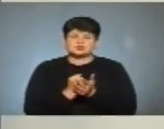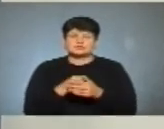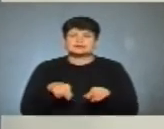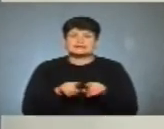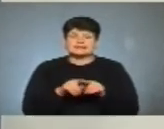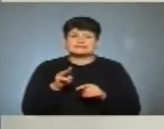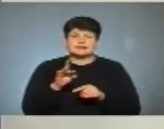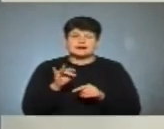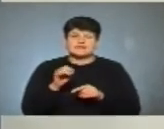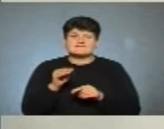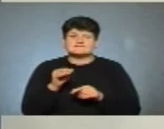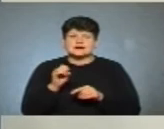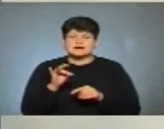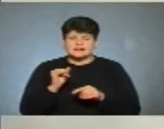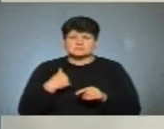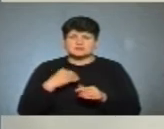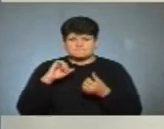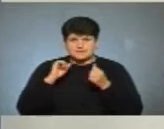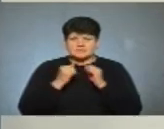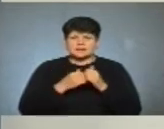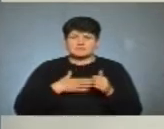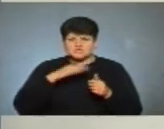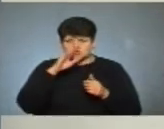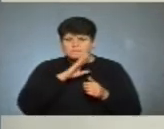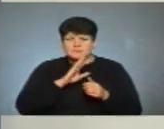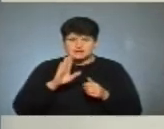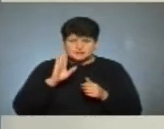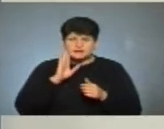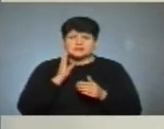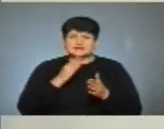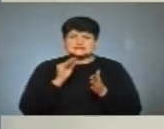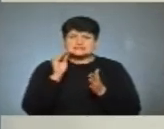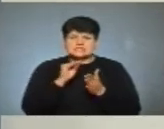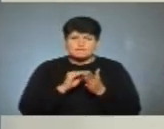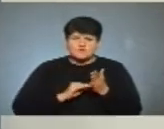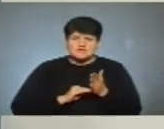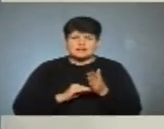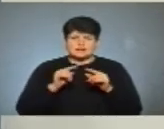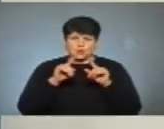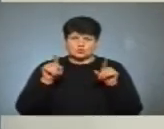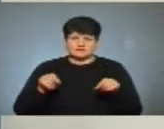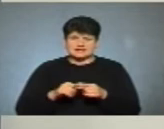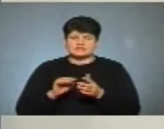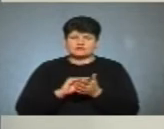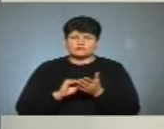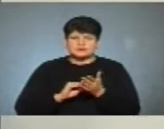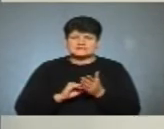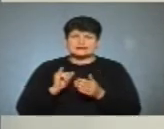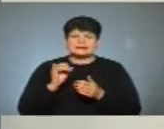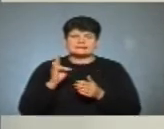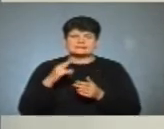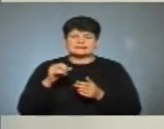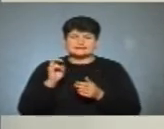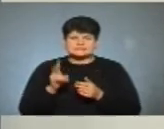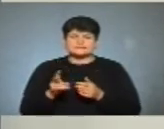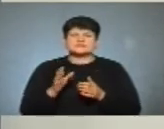трафарет. Це ми ще пам'ятаємо, наші батьки, які заповняли конверти, які вписували, відповідно, індекси. Тому,